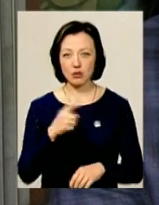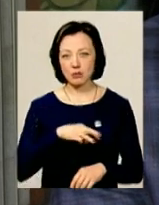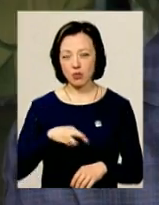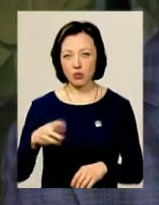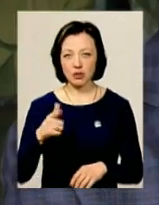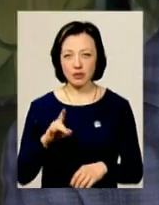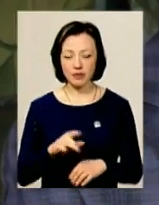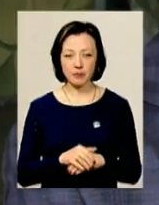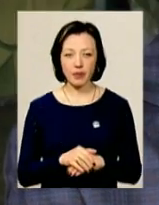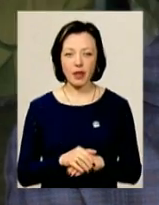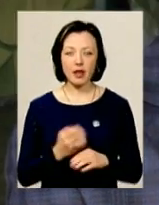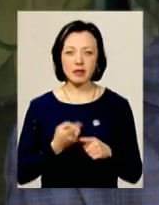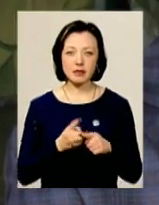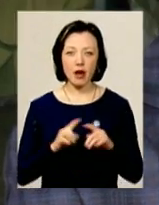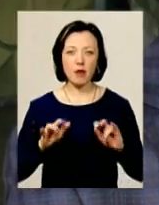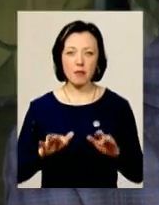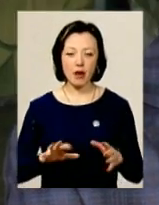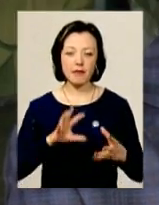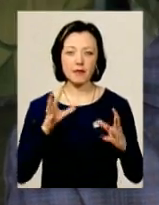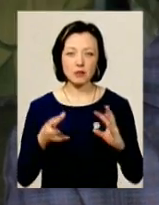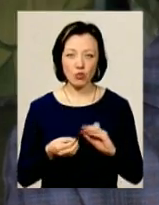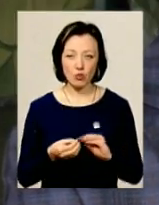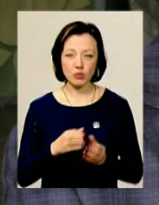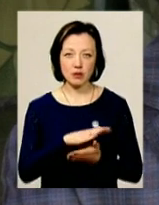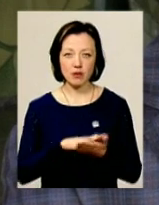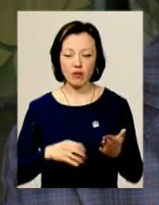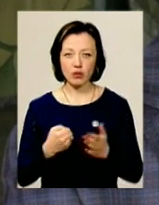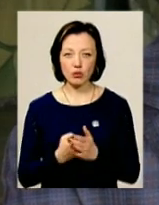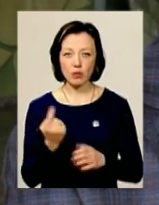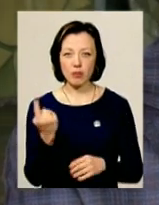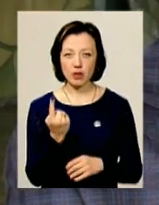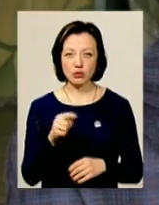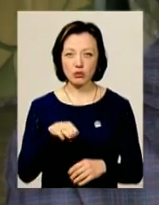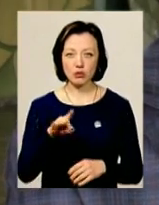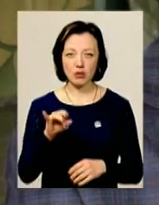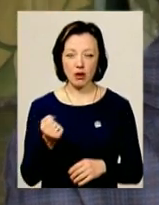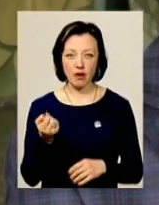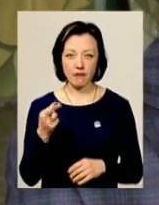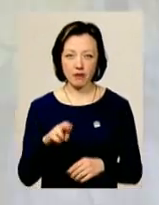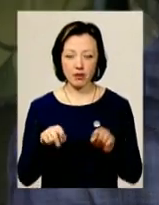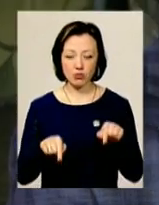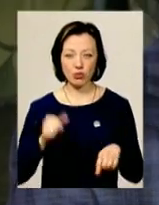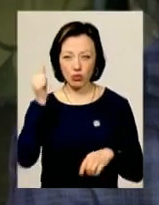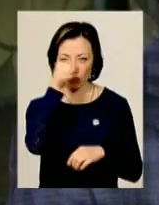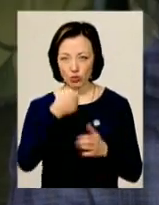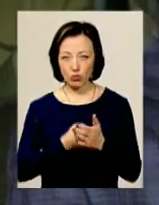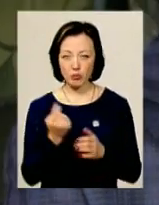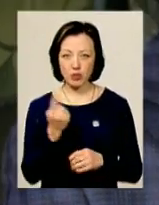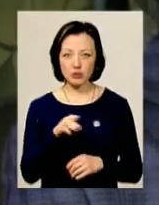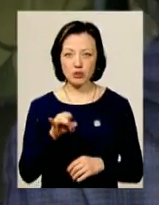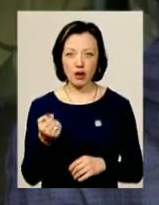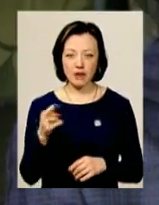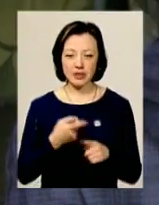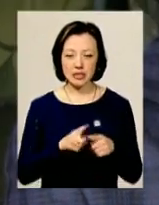гривень. Деклараційна кампанія в цілому триває до 1 травня поточного року. До 1 травня це